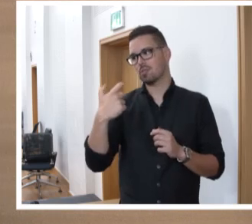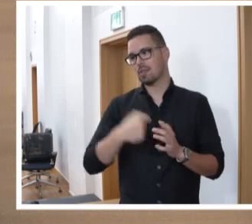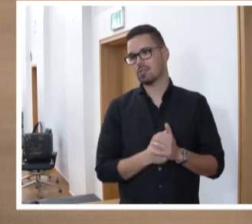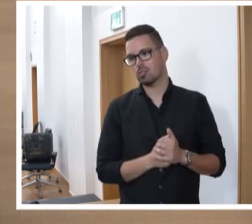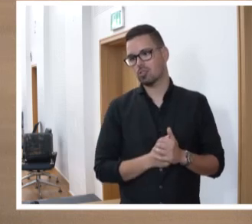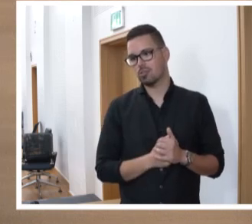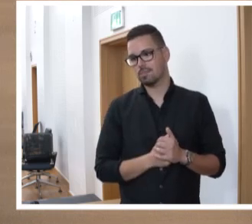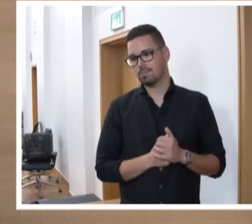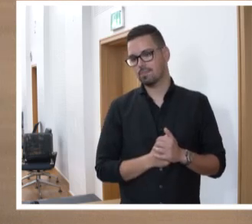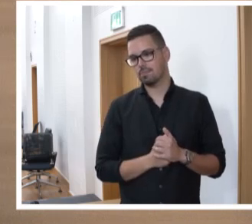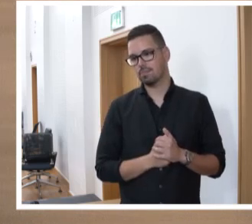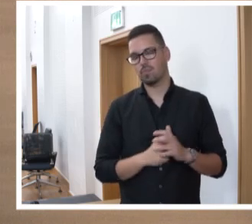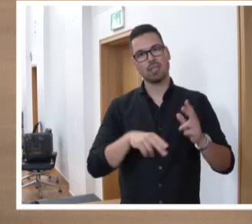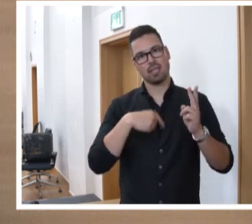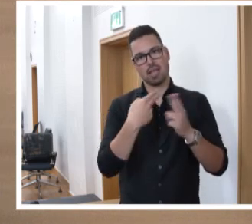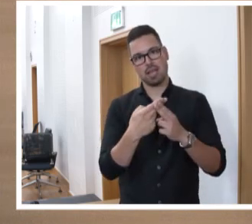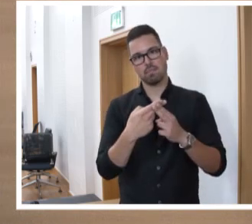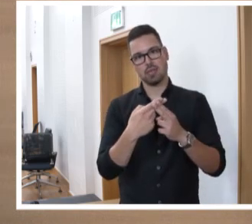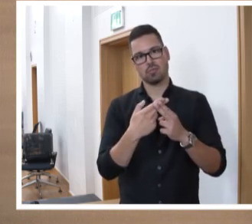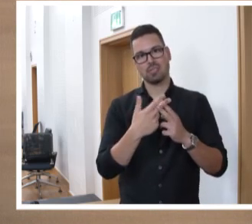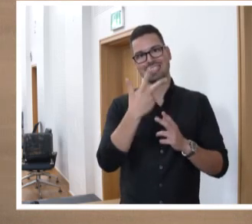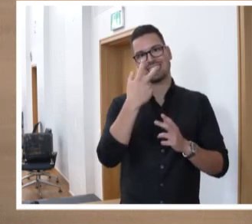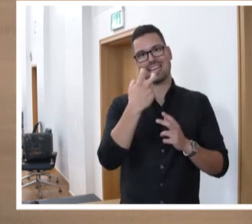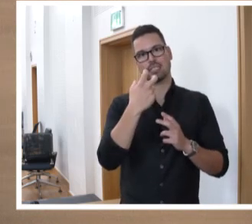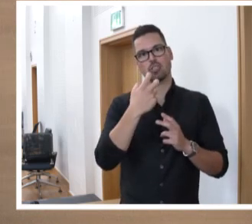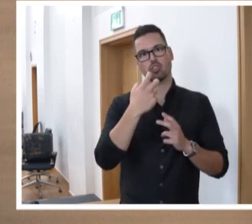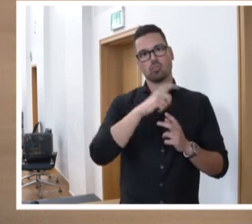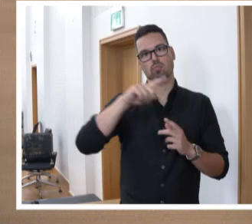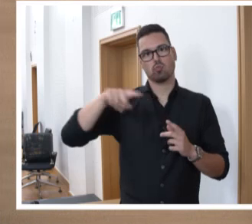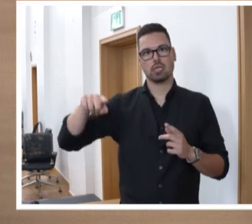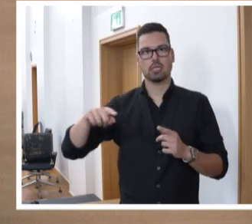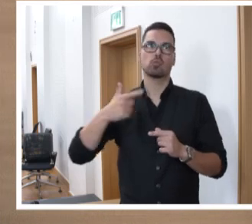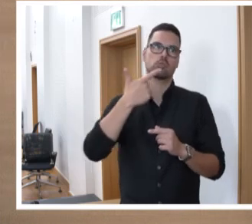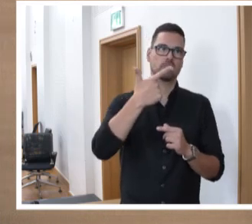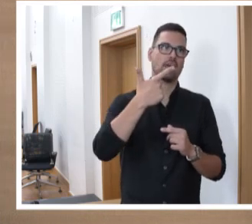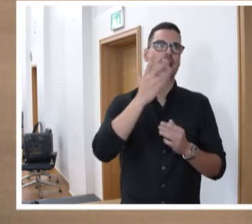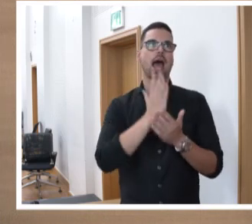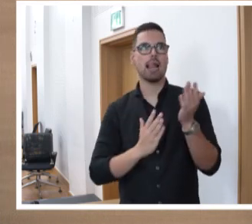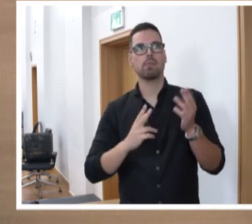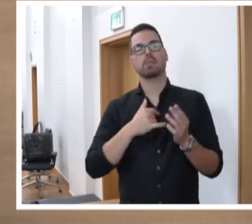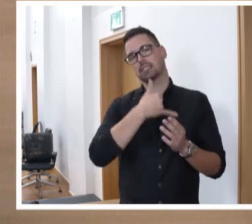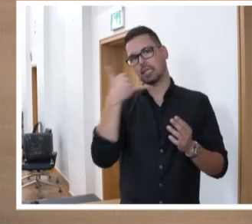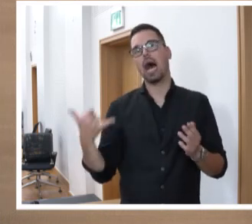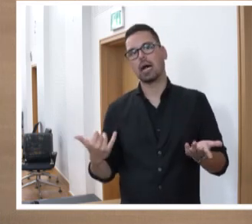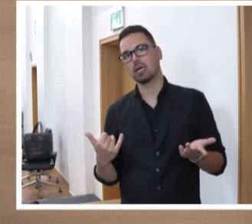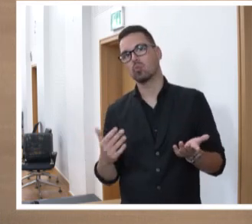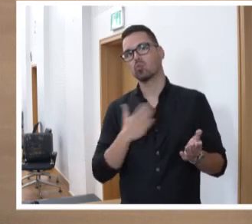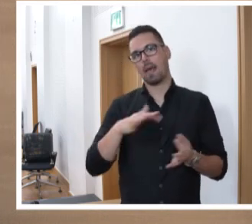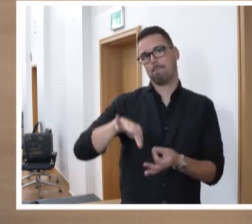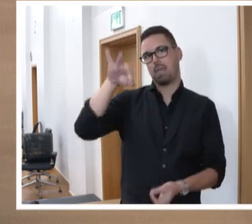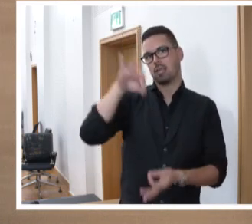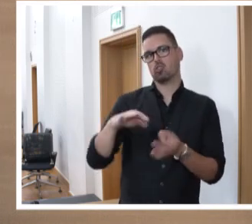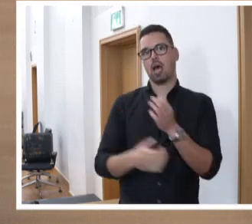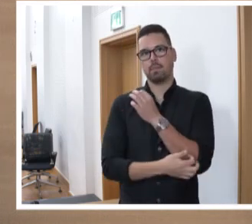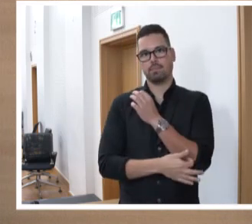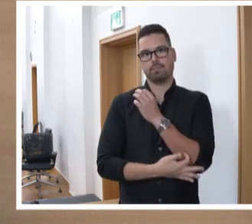Faktisch ist das eine Anpassung in 30 Monaten, also zweieinhalb Jahren. Das ist also unser Maßstab. In